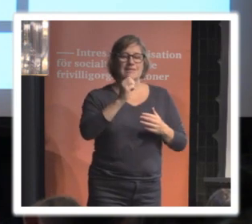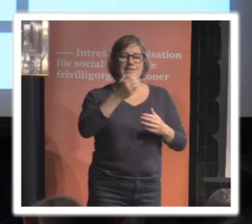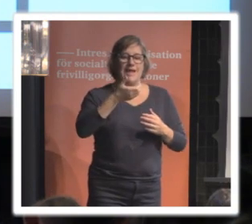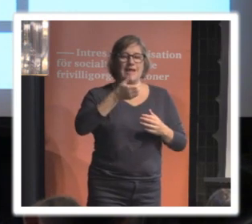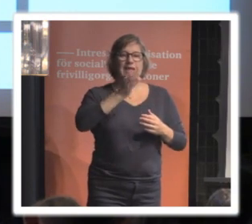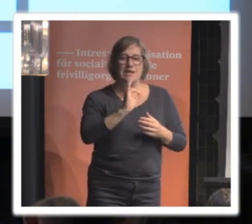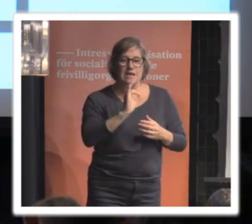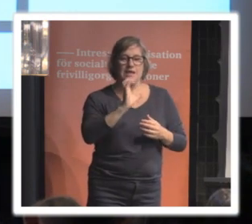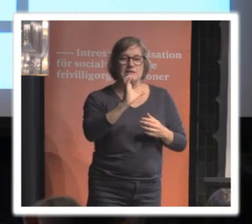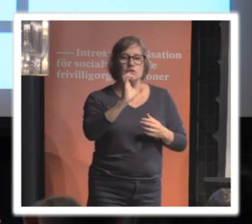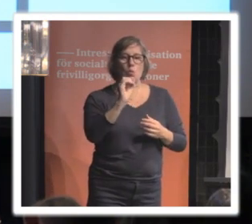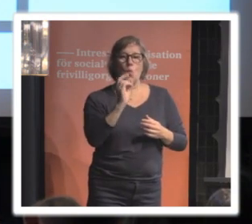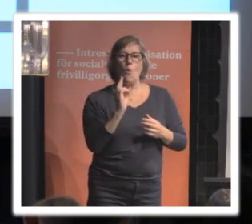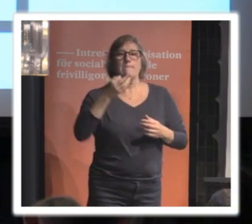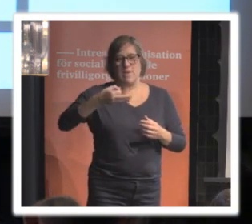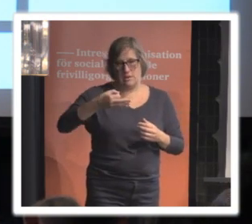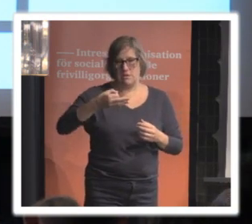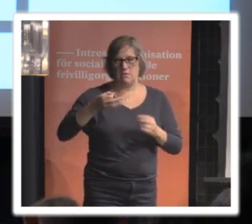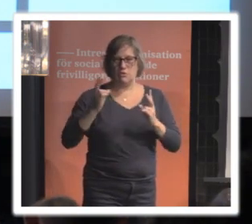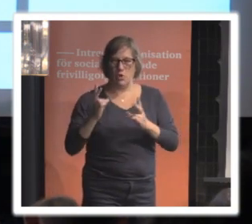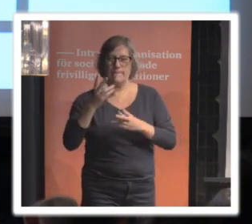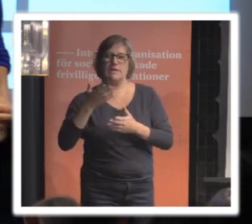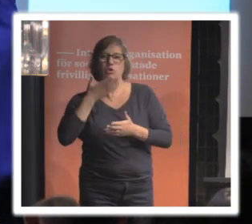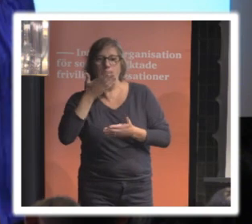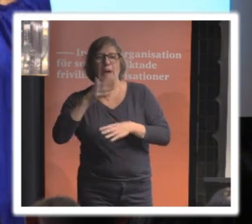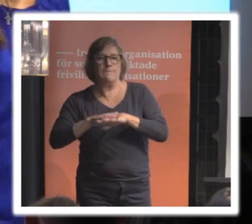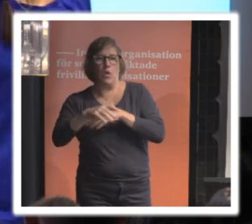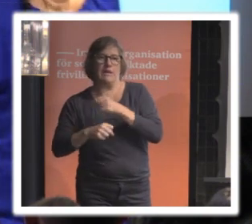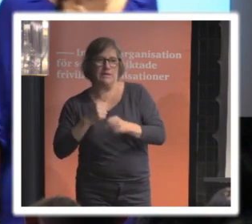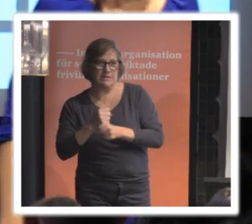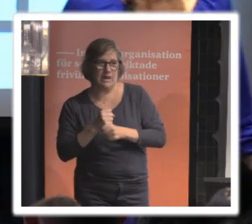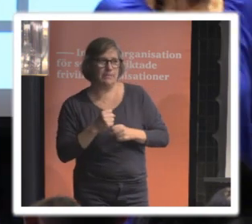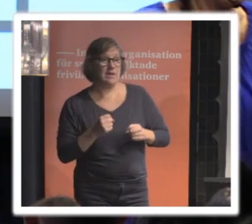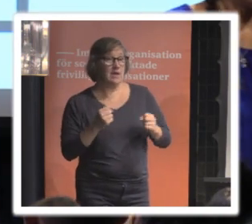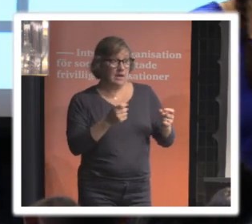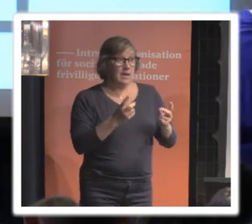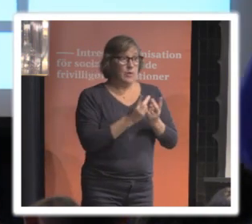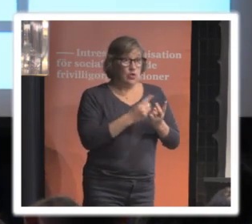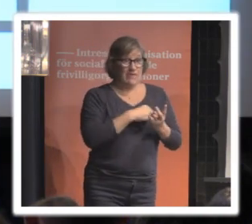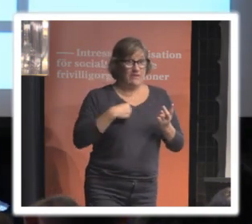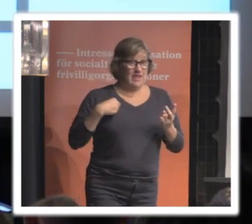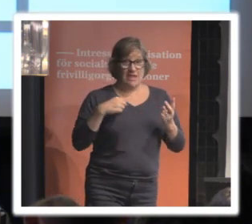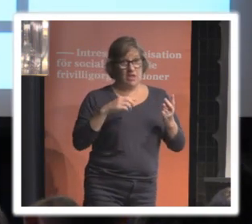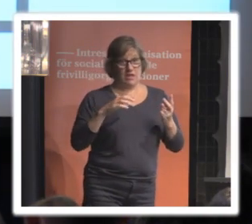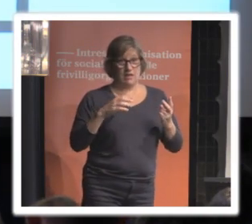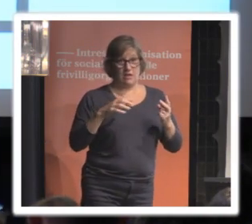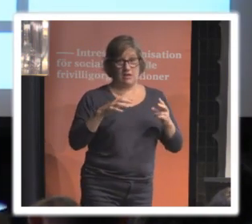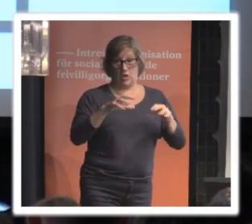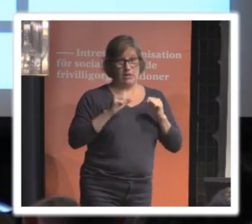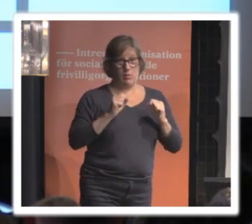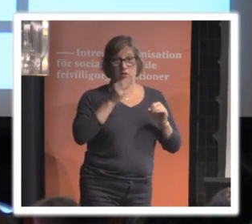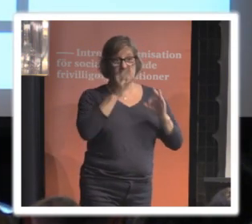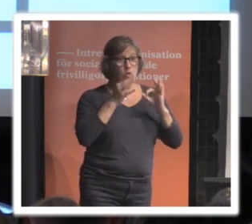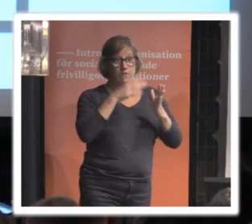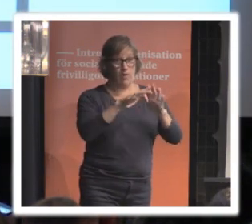Tack så jättemycket! Vi kommer alltså inte att öppna upp för några frågor från publiken, men om ni inte har en smartphone så